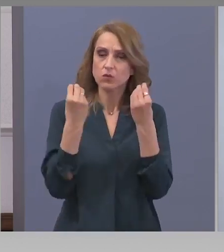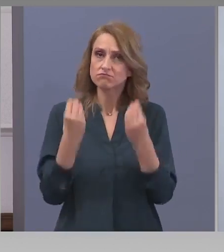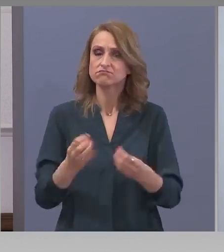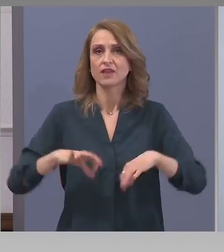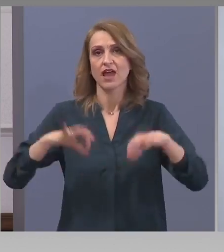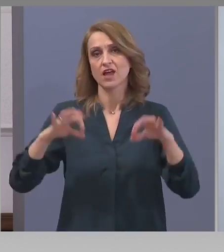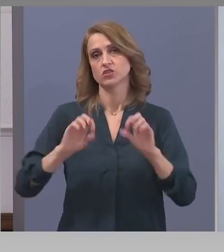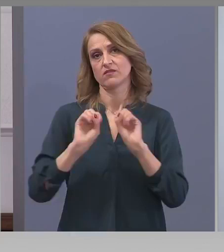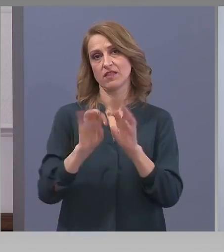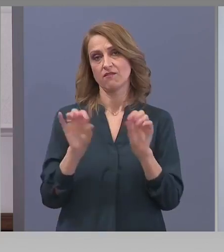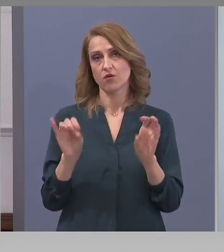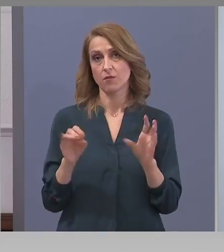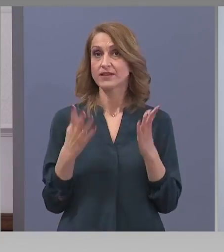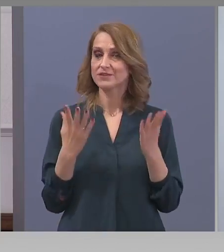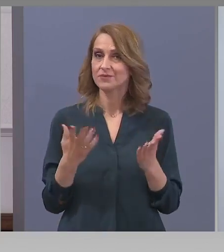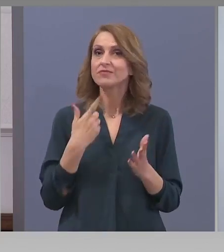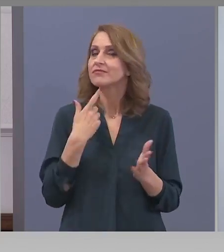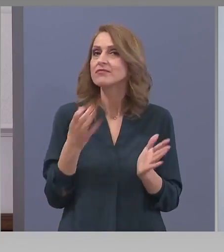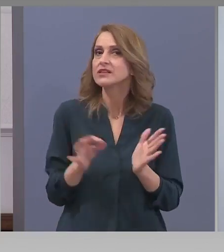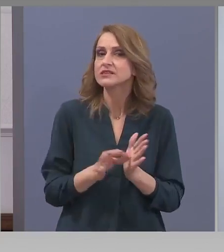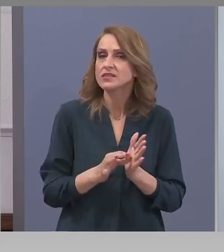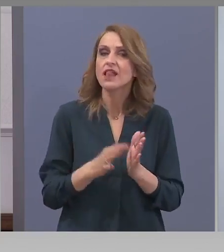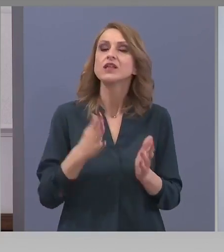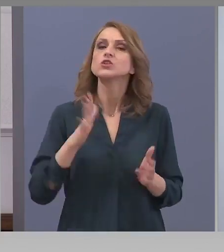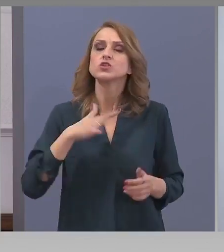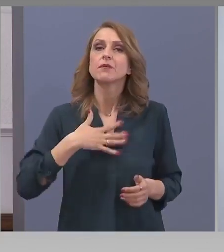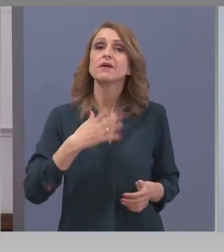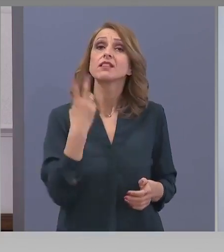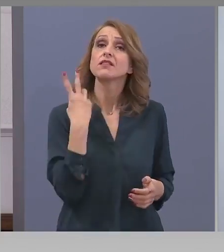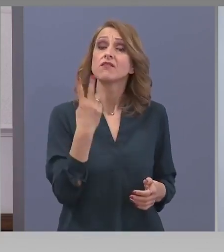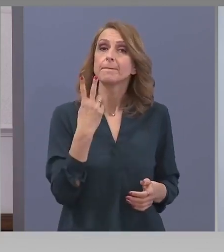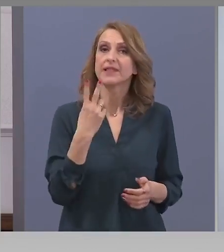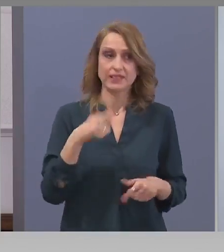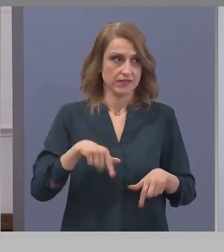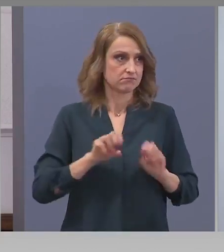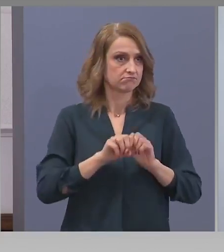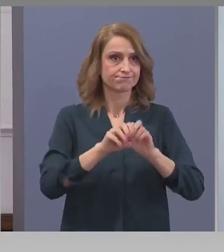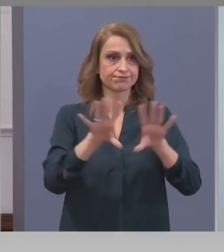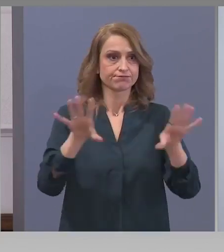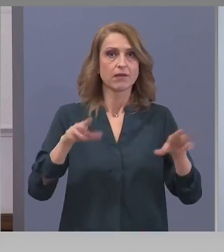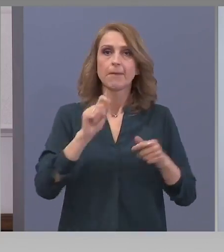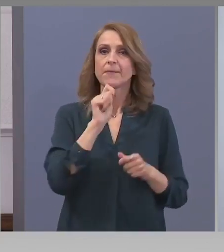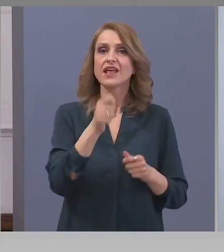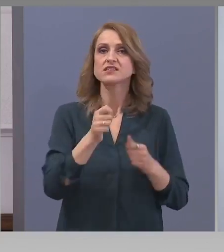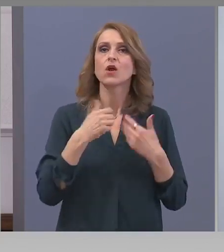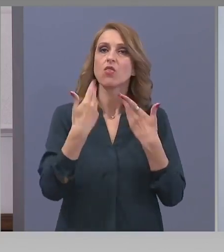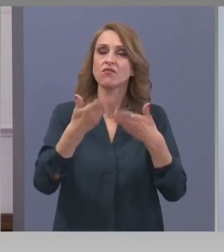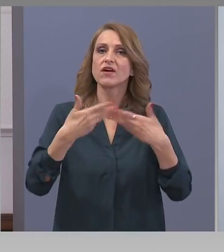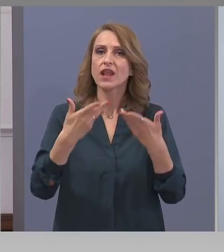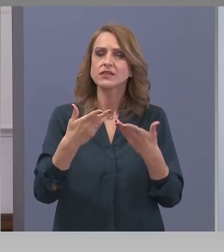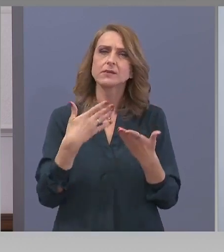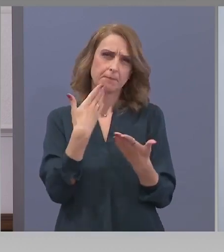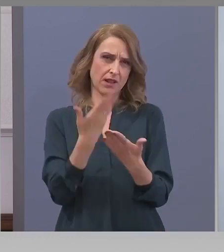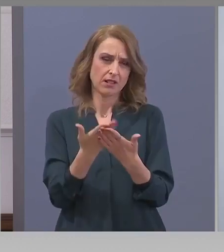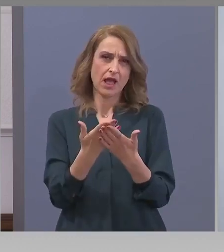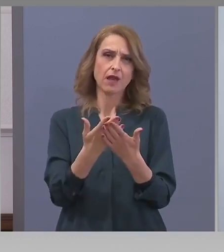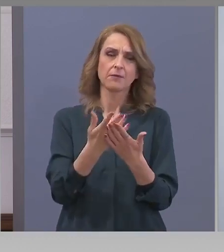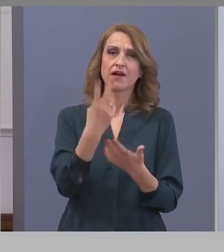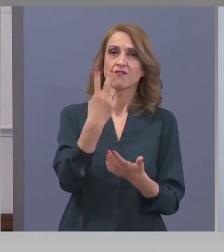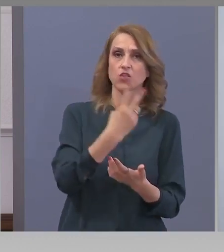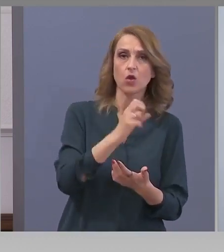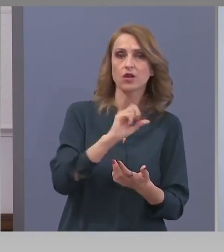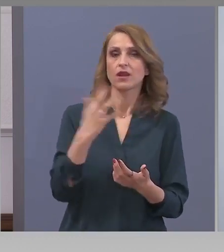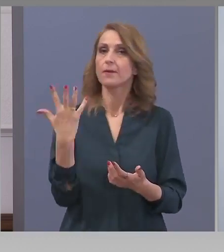За тази цел ще даваме по две прес-конференции седмично, предлагам това да бъде вторник и петък,